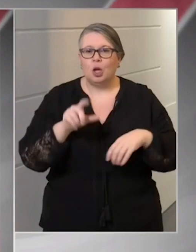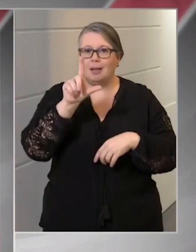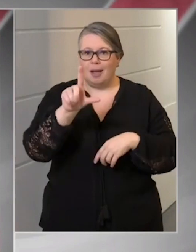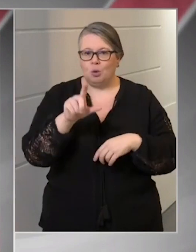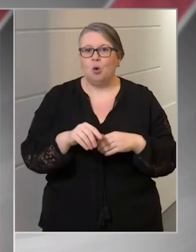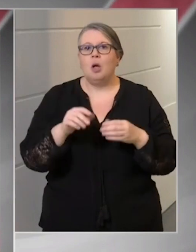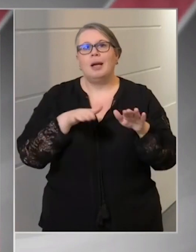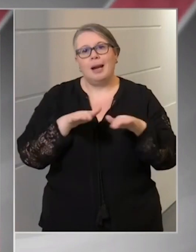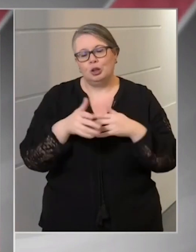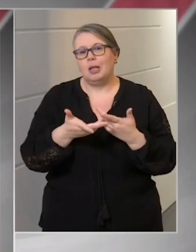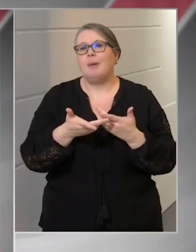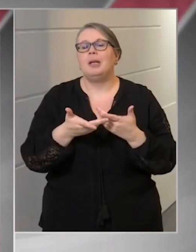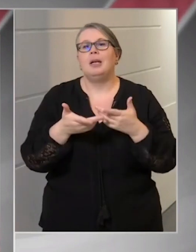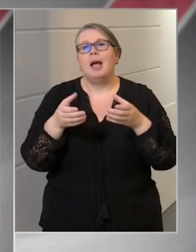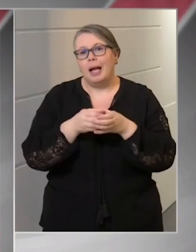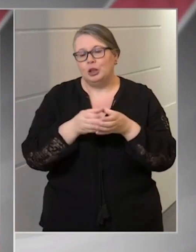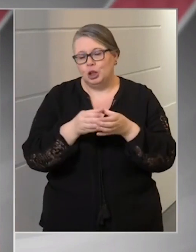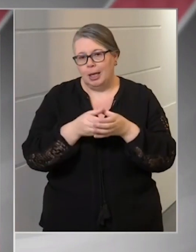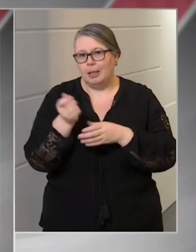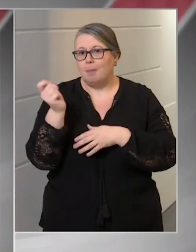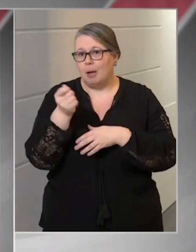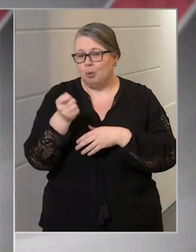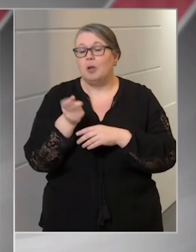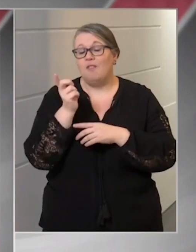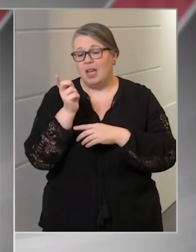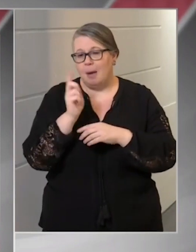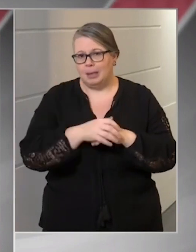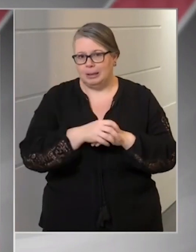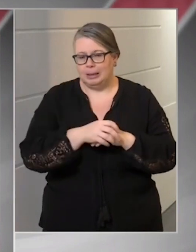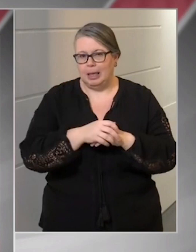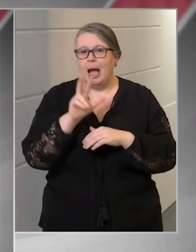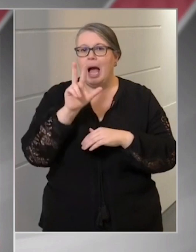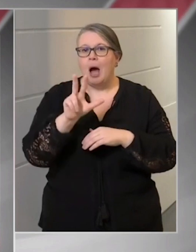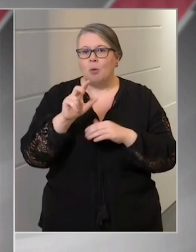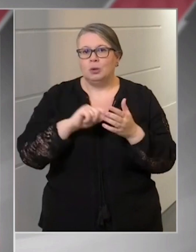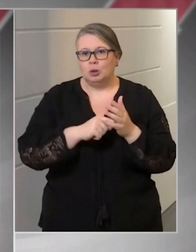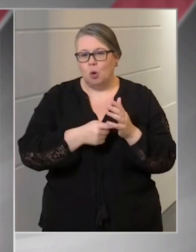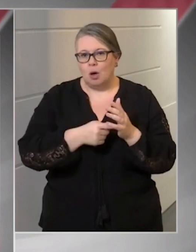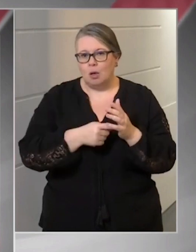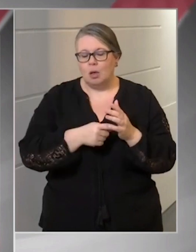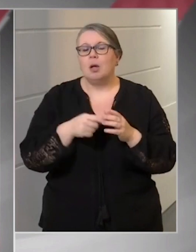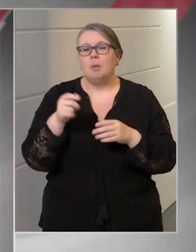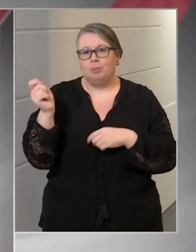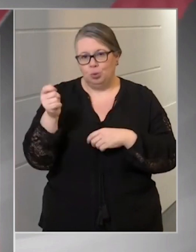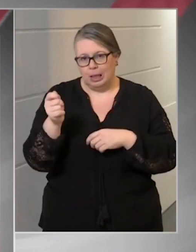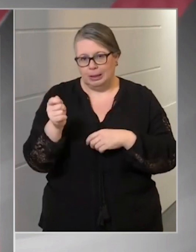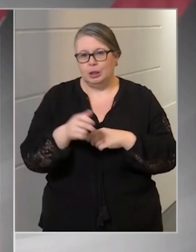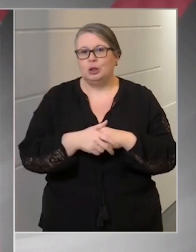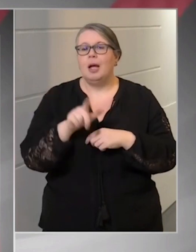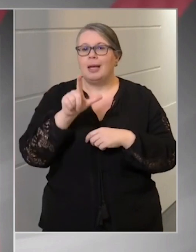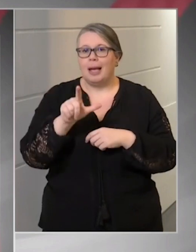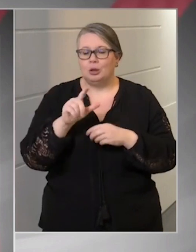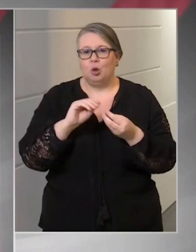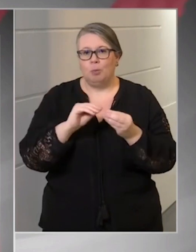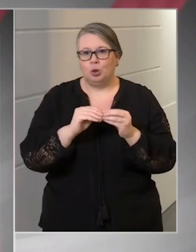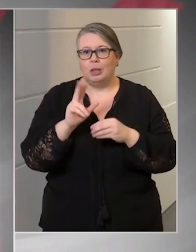fővel nőtt a koronavírusos esetek száma Magyarországon, 84-en pedig elhúnytak. Az életkorukat tekintve 49